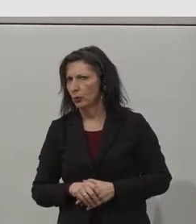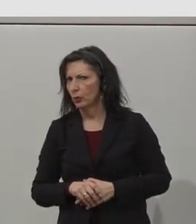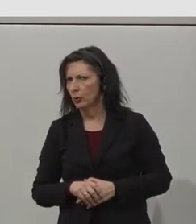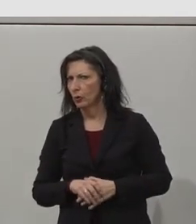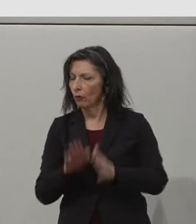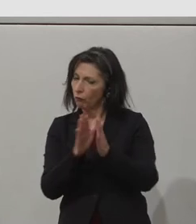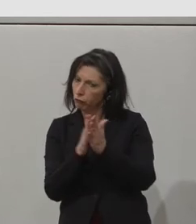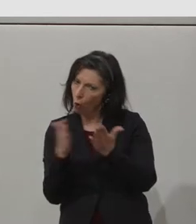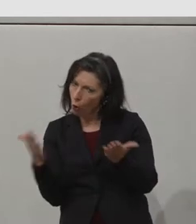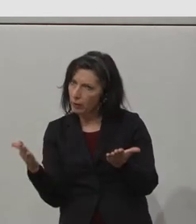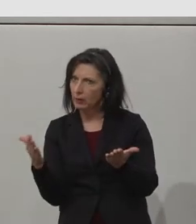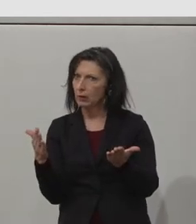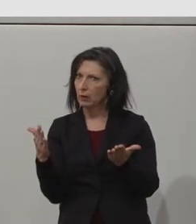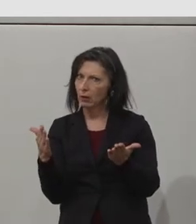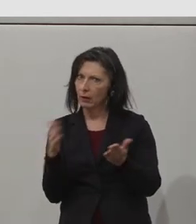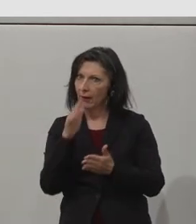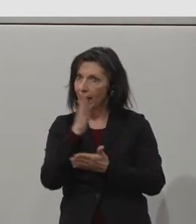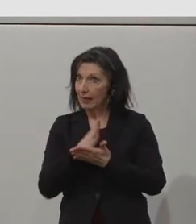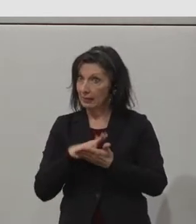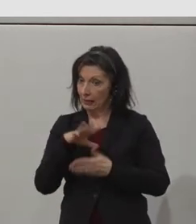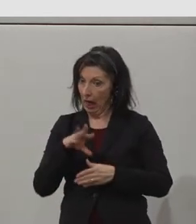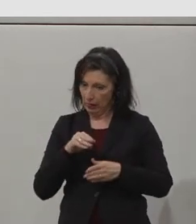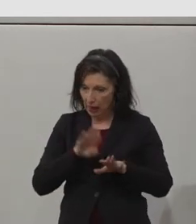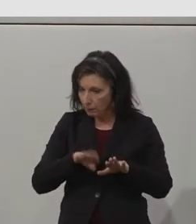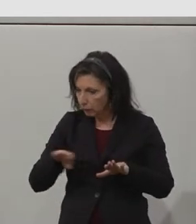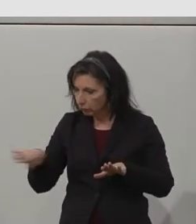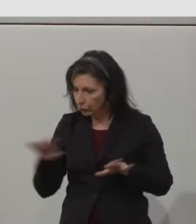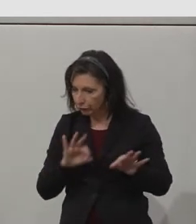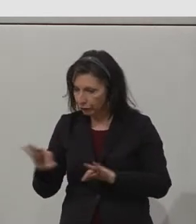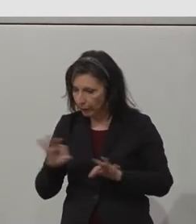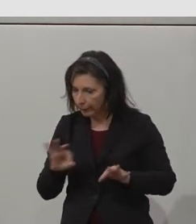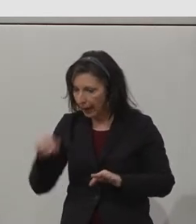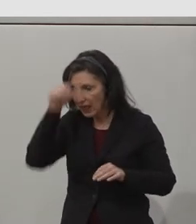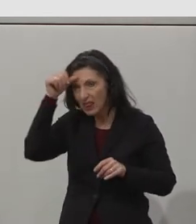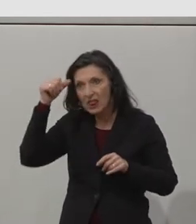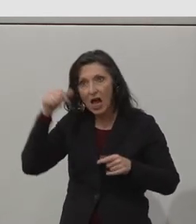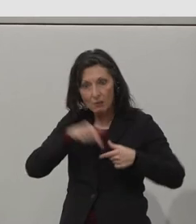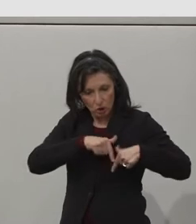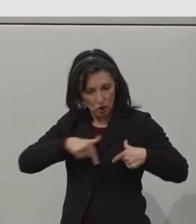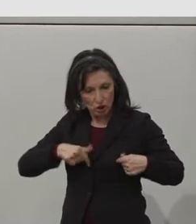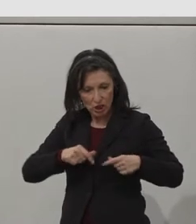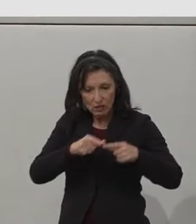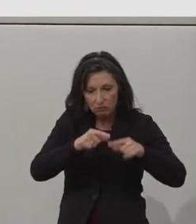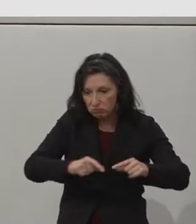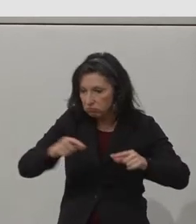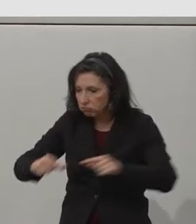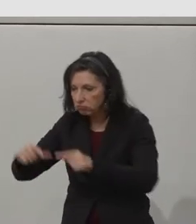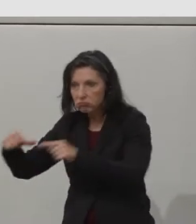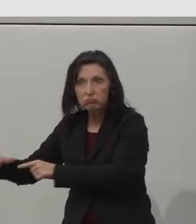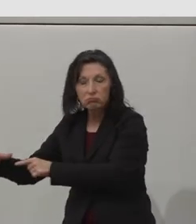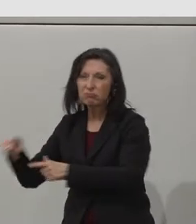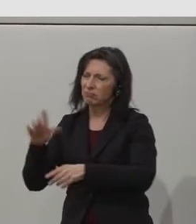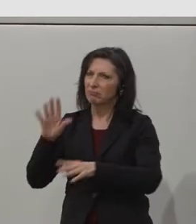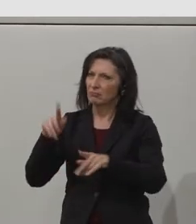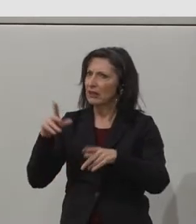names for the desks and for where people are sitting. And so there's a huge amount of tasks that are involved in preparing